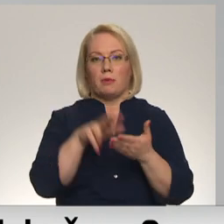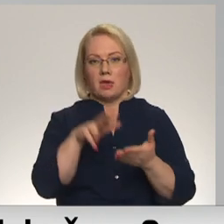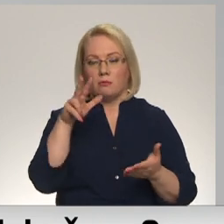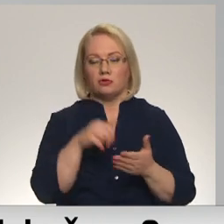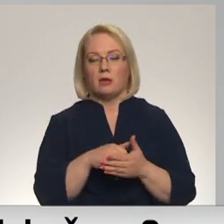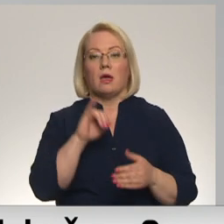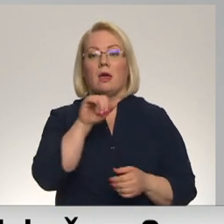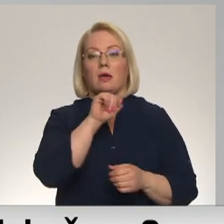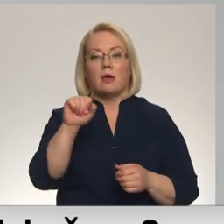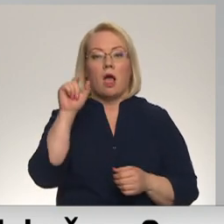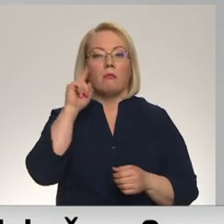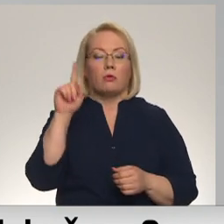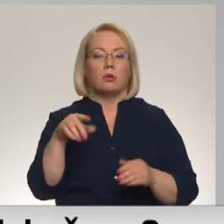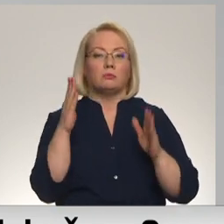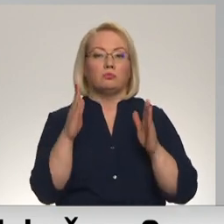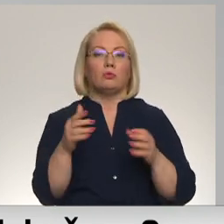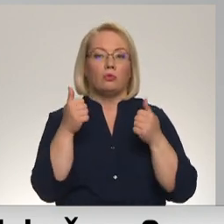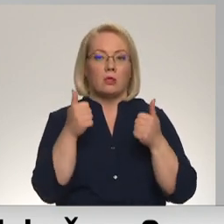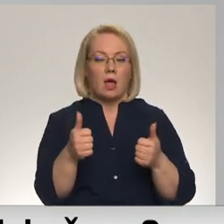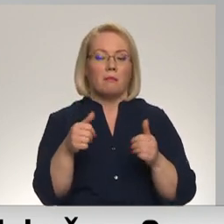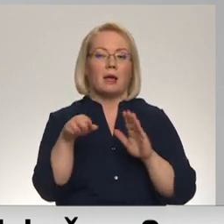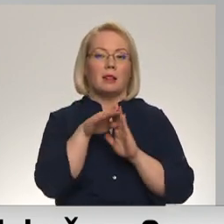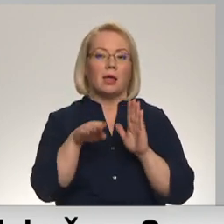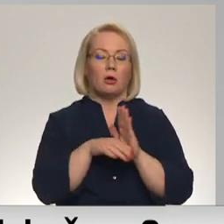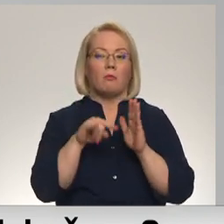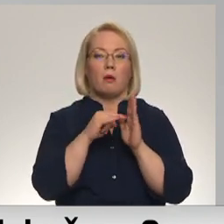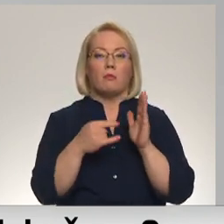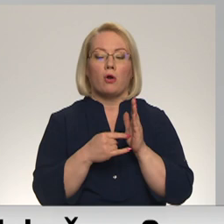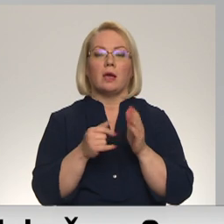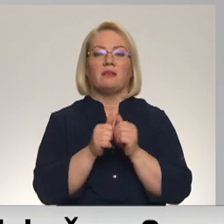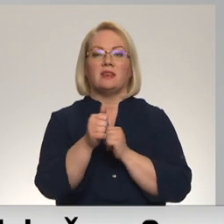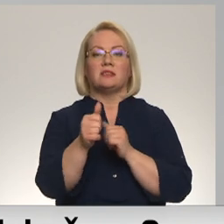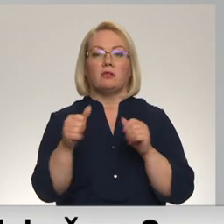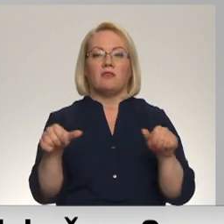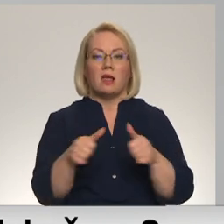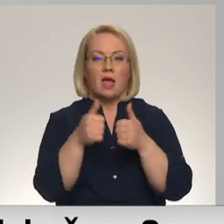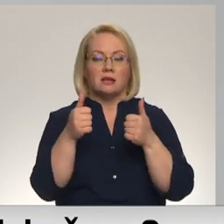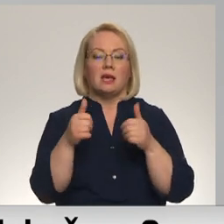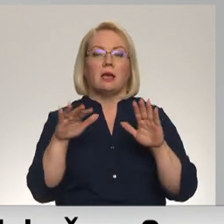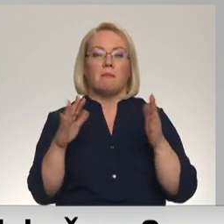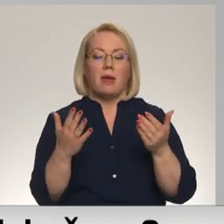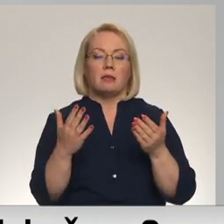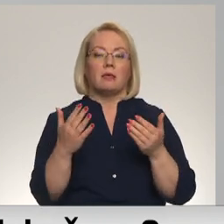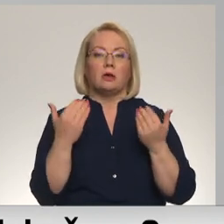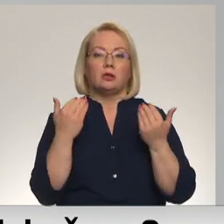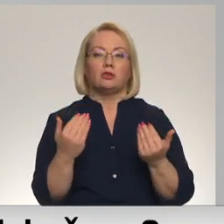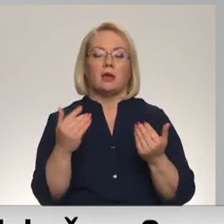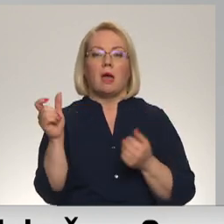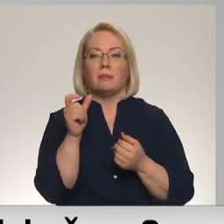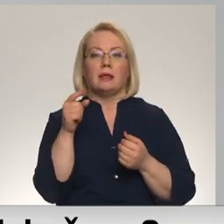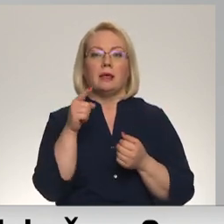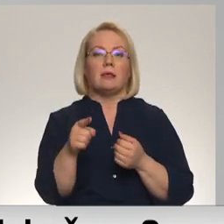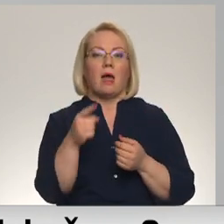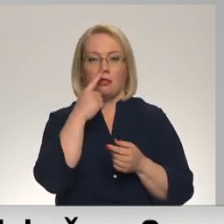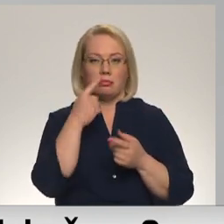Jā, protams, būtu labi, abi šie likuma projekti virzītos vienlaicīgi. Šai brīdī tas īsti tā